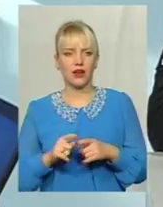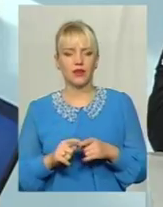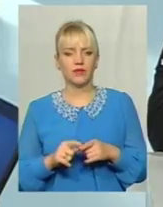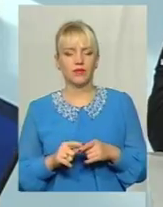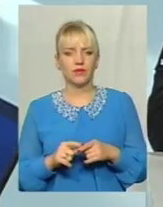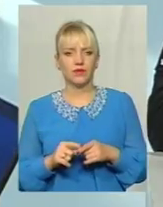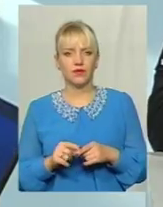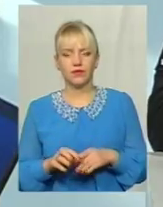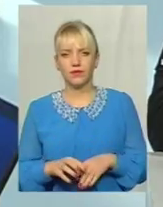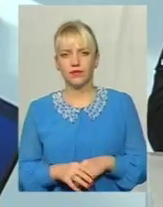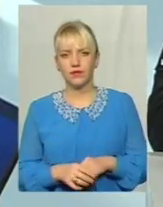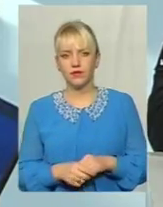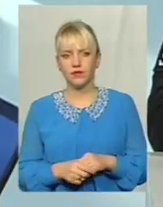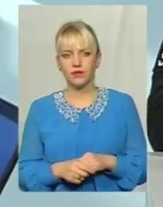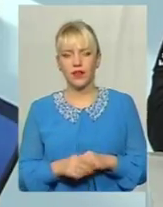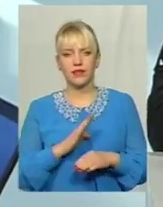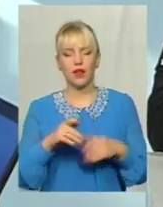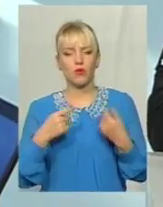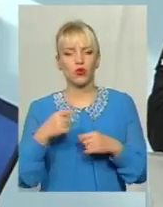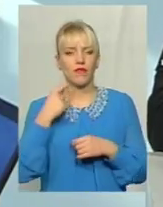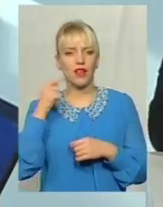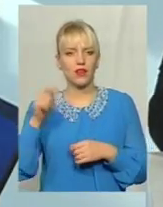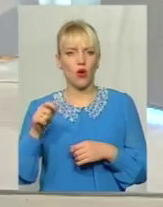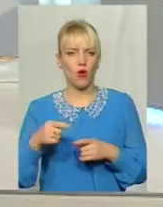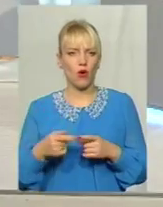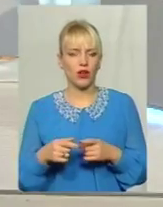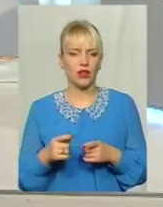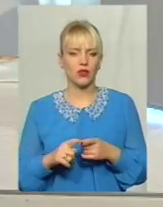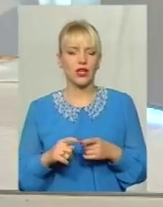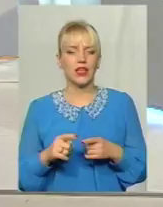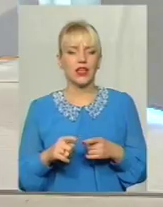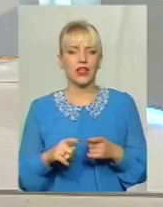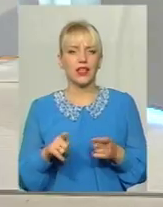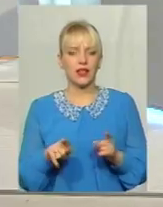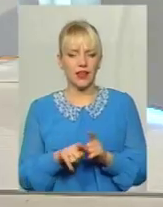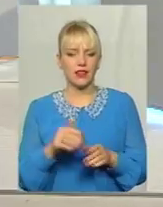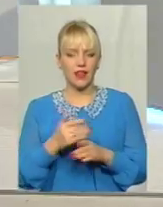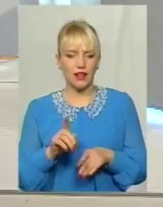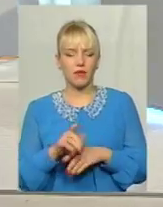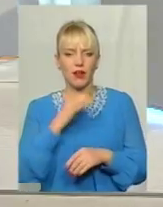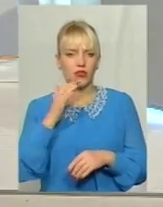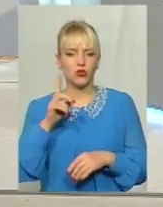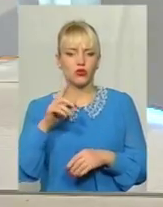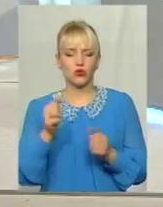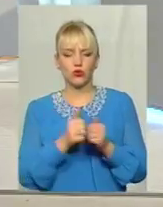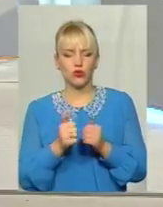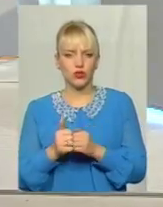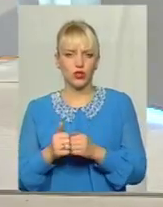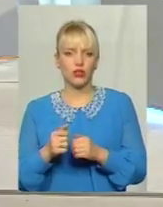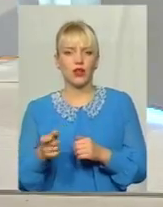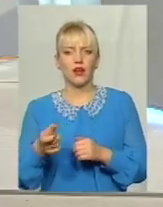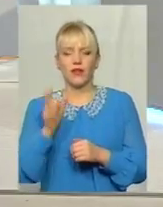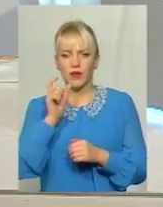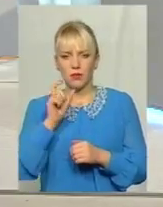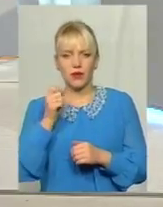поведіться через таку, продають горілку Такі бази, що не можна бить, що продає суспільів Він приходить для чужинку Так,